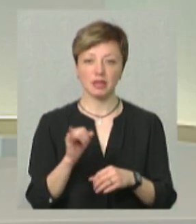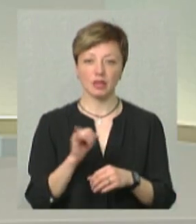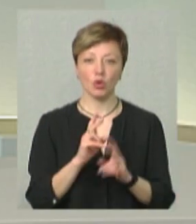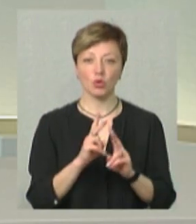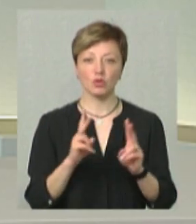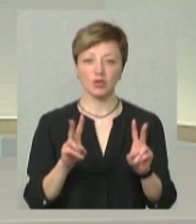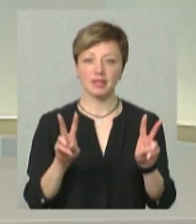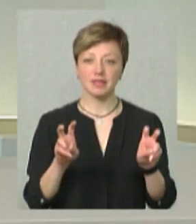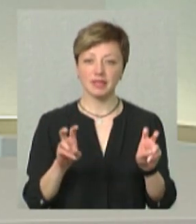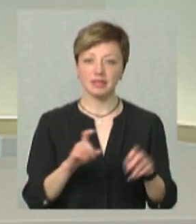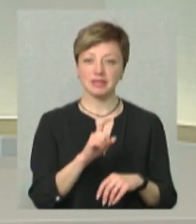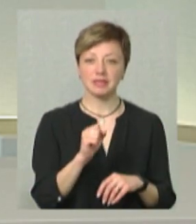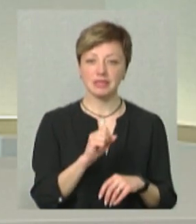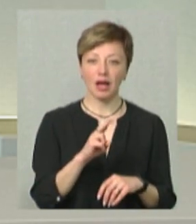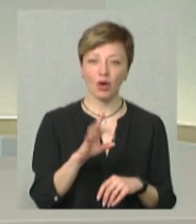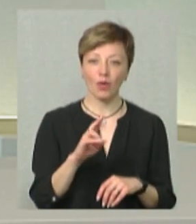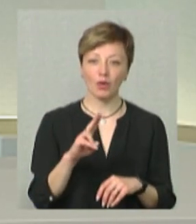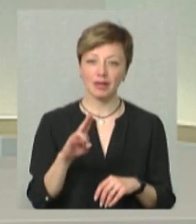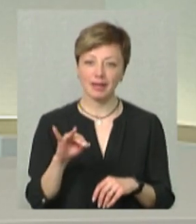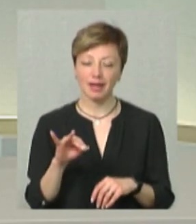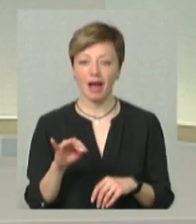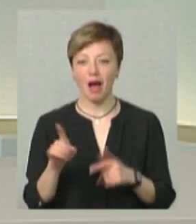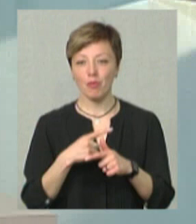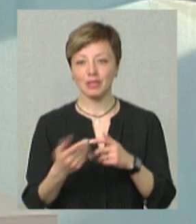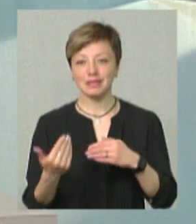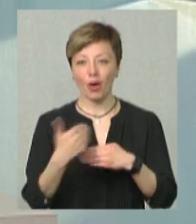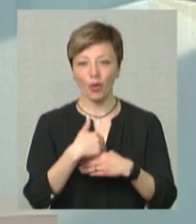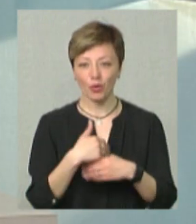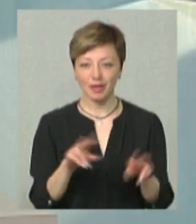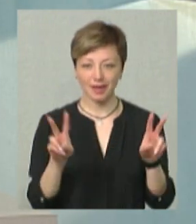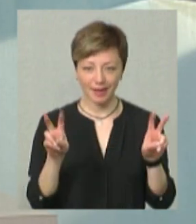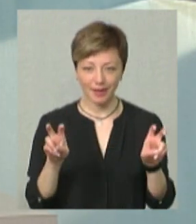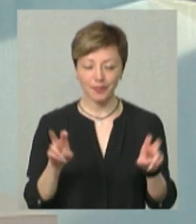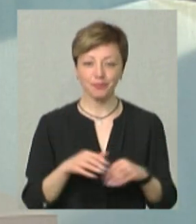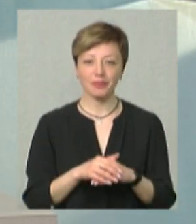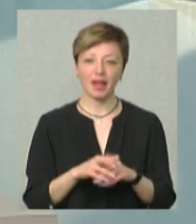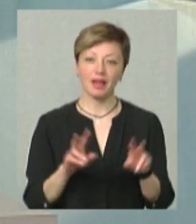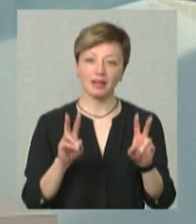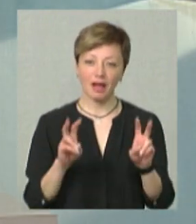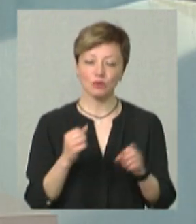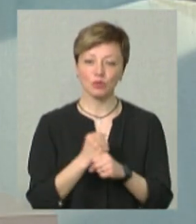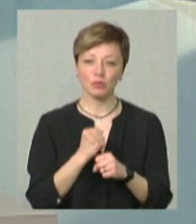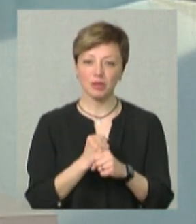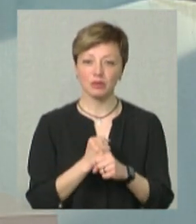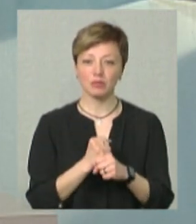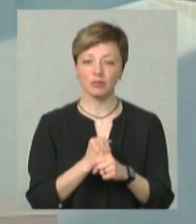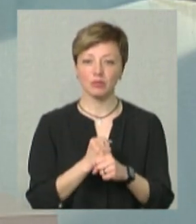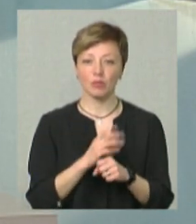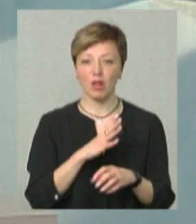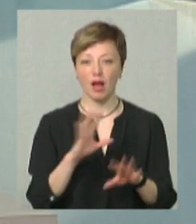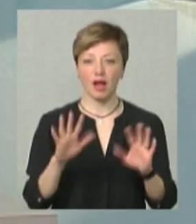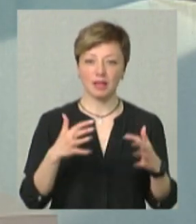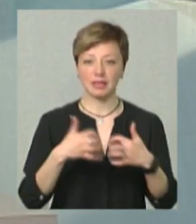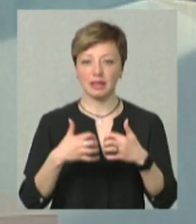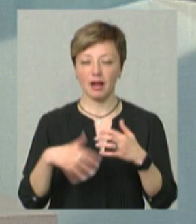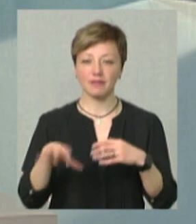називали так заходи, заходи, і вирішили таке назву зробити, щоб була нейтральна